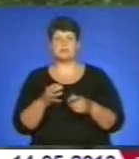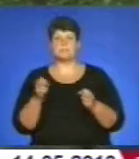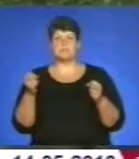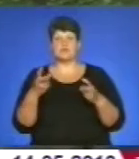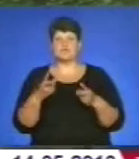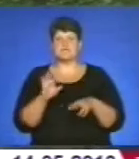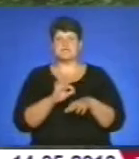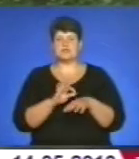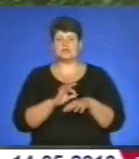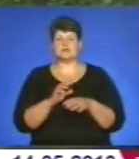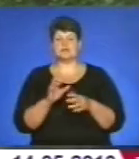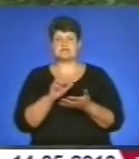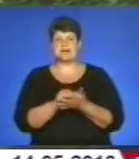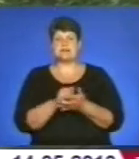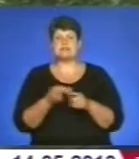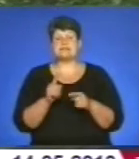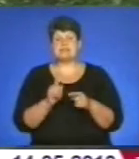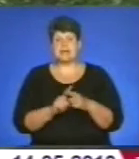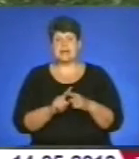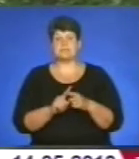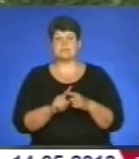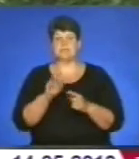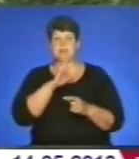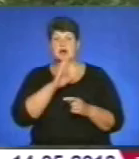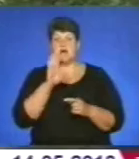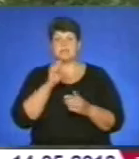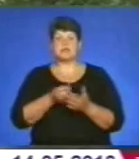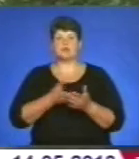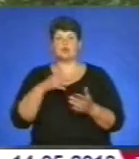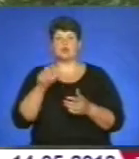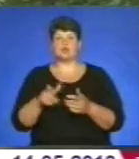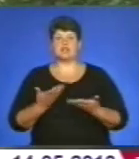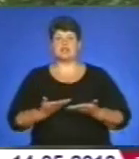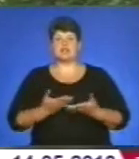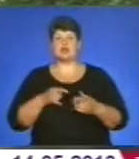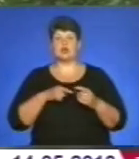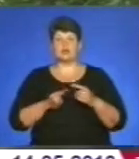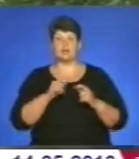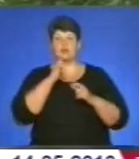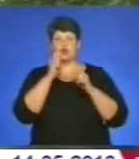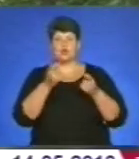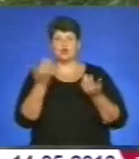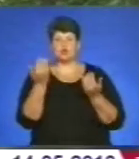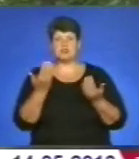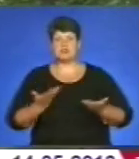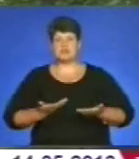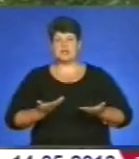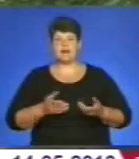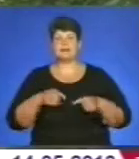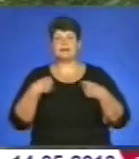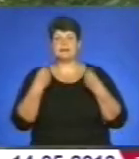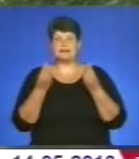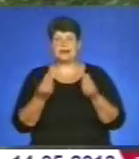кожного я матерця – це найдорожча людина в житті, людина, яка тебе народила, яка дала тобі дорогу в життя, людина, яка заклала тобі